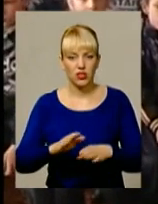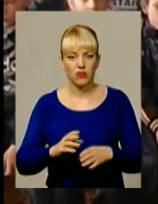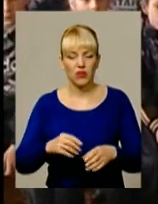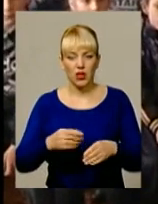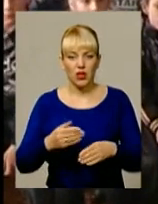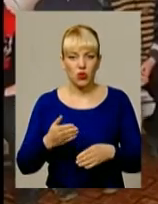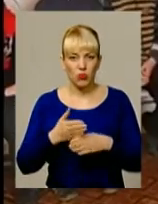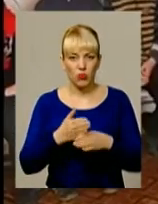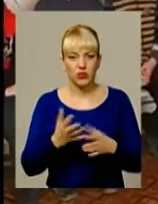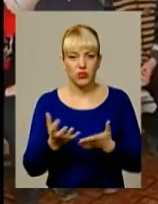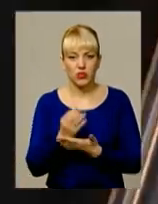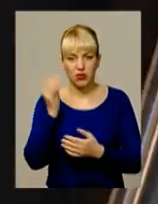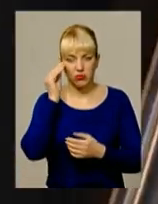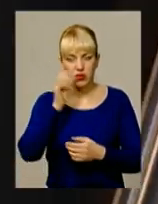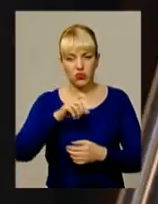підозрюваних.